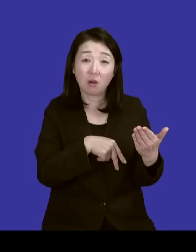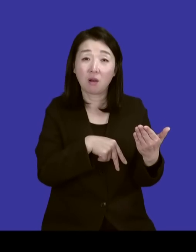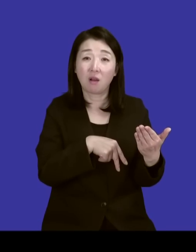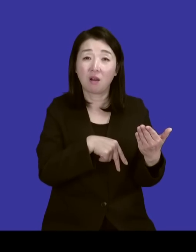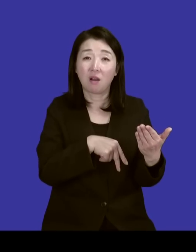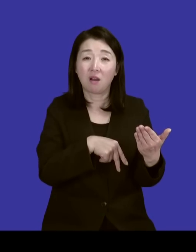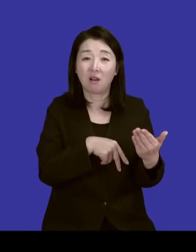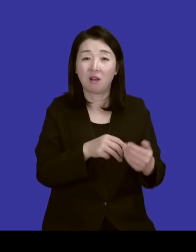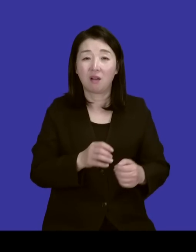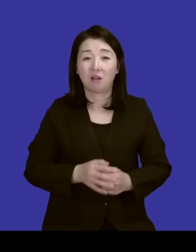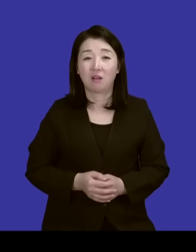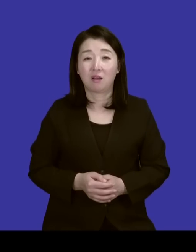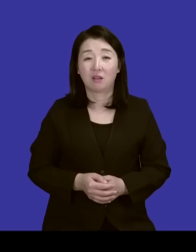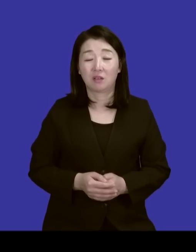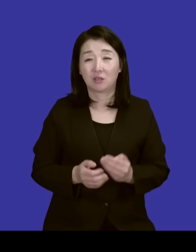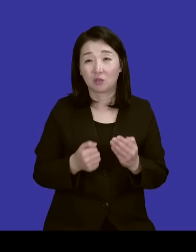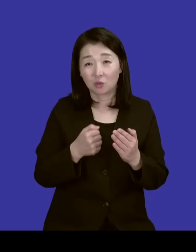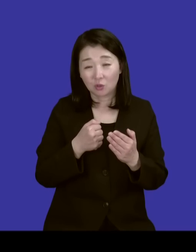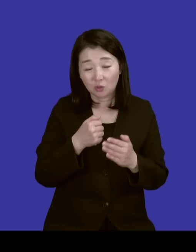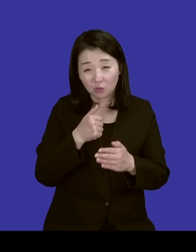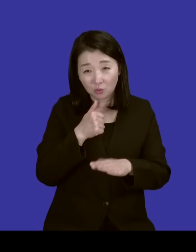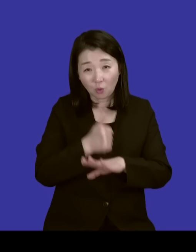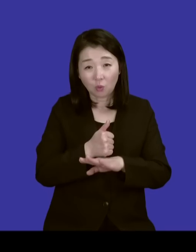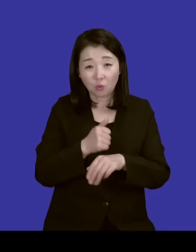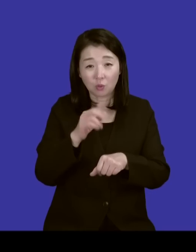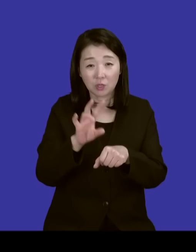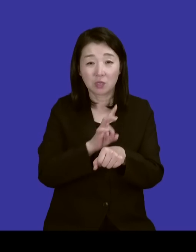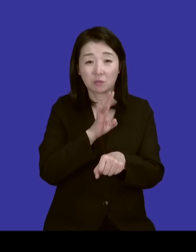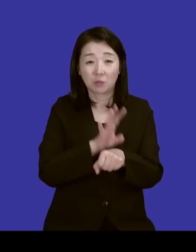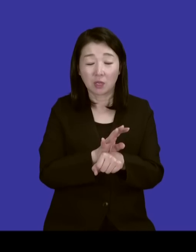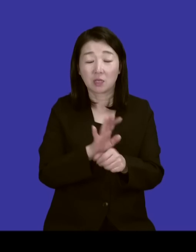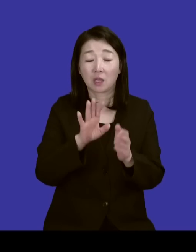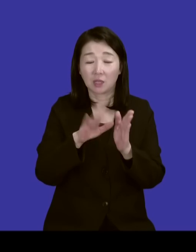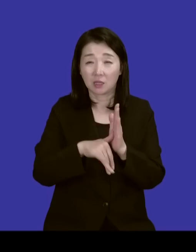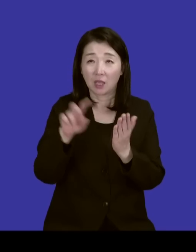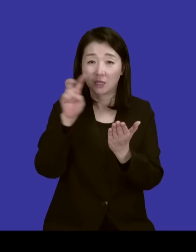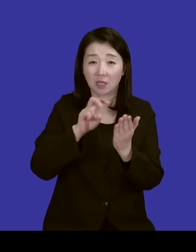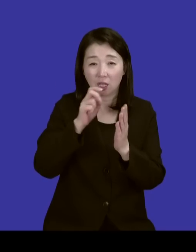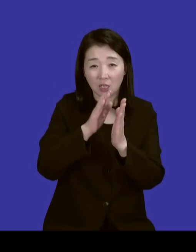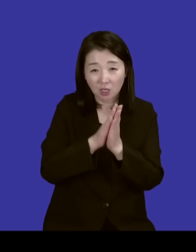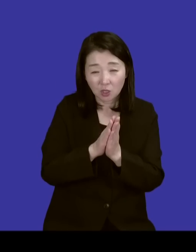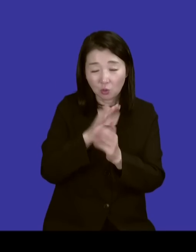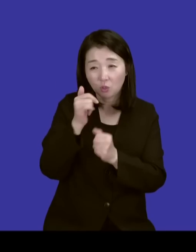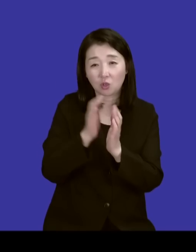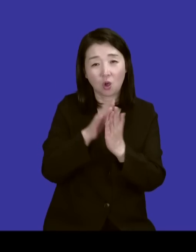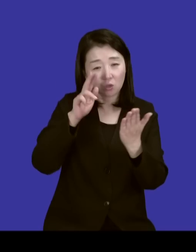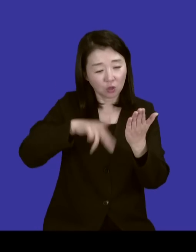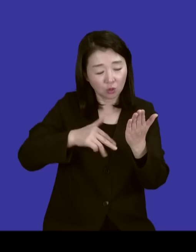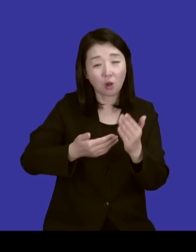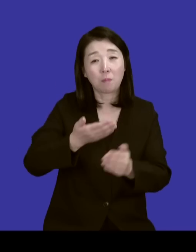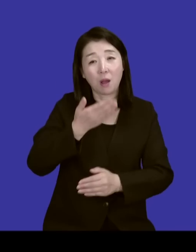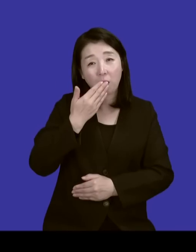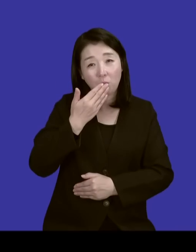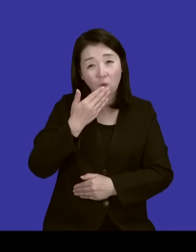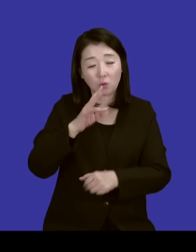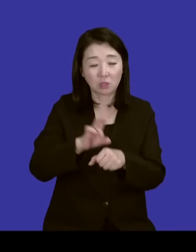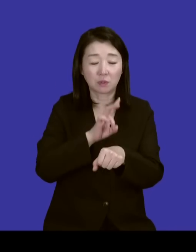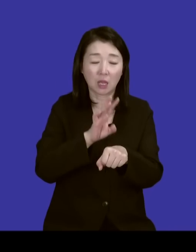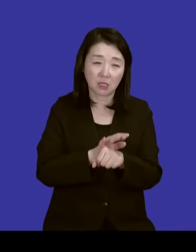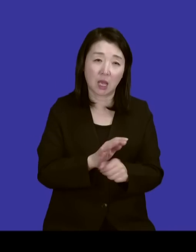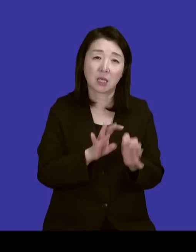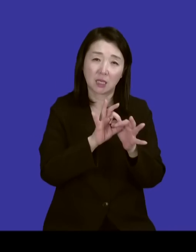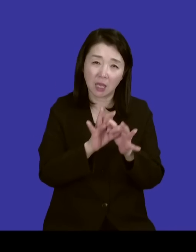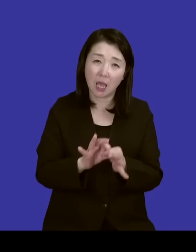계절이 다... 24시간에 찬양하고 기도하고 성경 읽고 밥 먹고 이렇게 돌아가는 거예요.